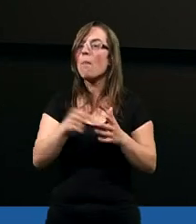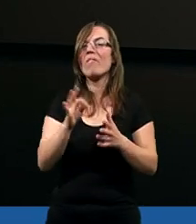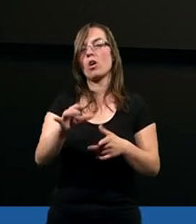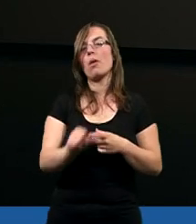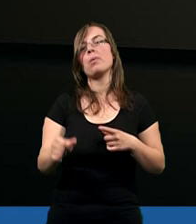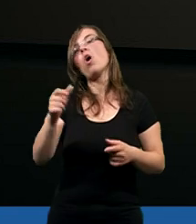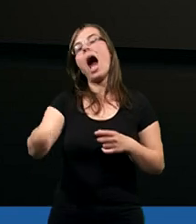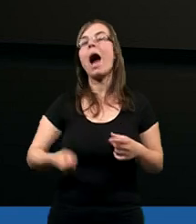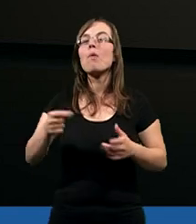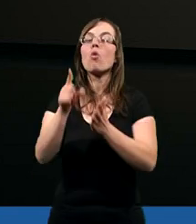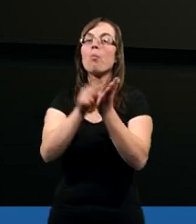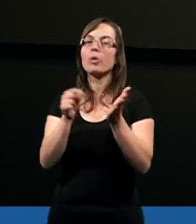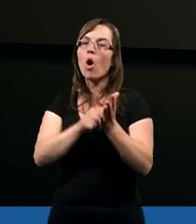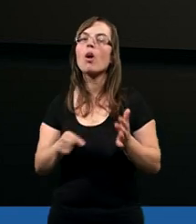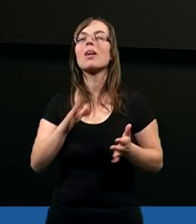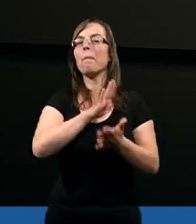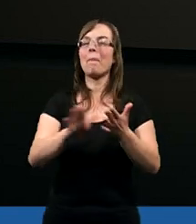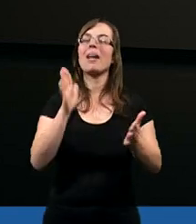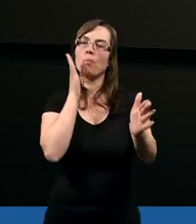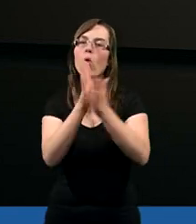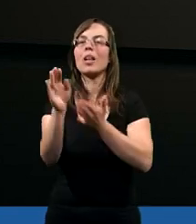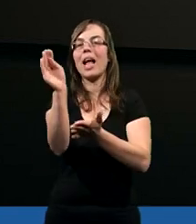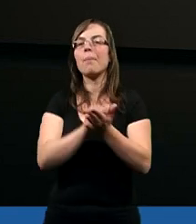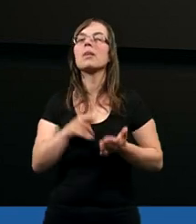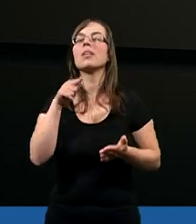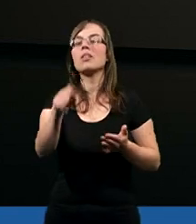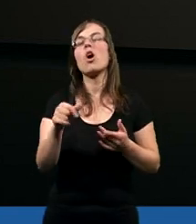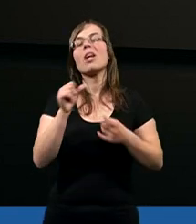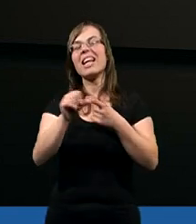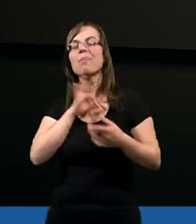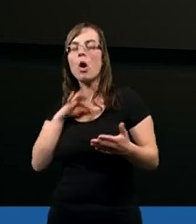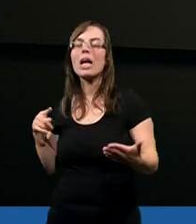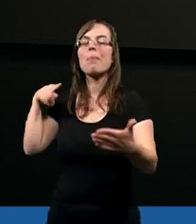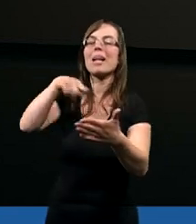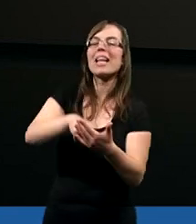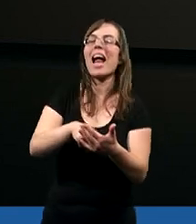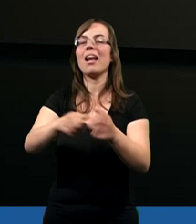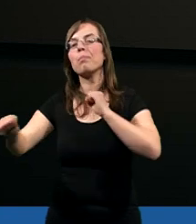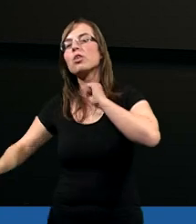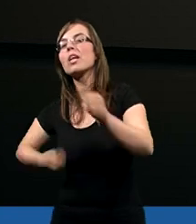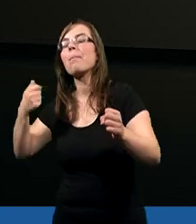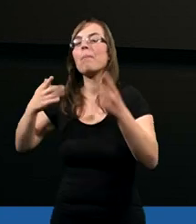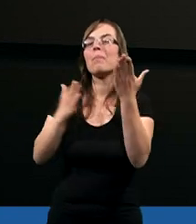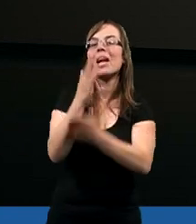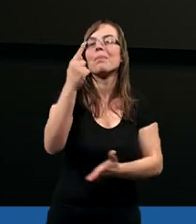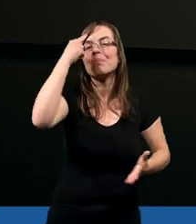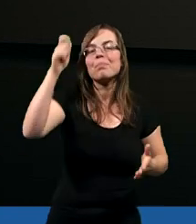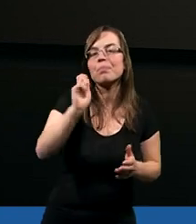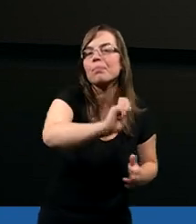bezpośrednio napisał to jest moim celem, żeby przez